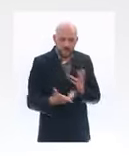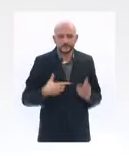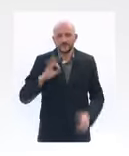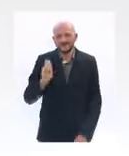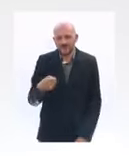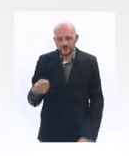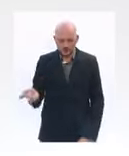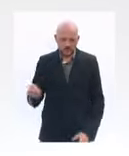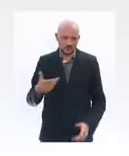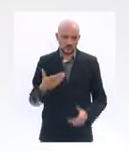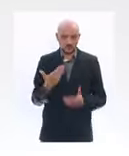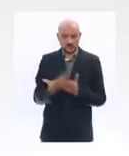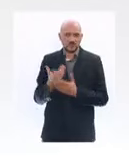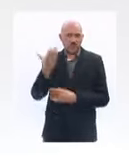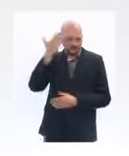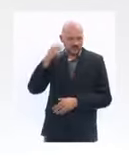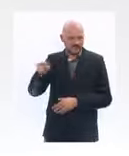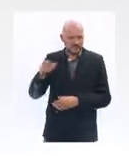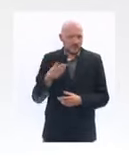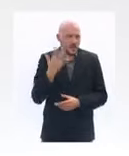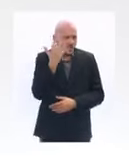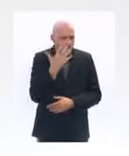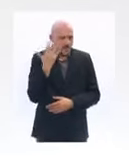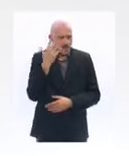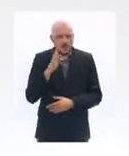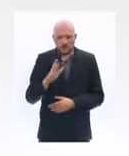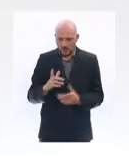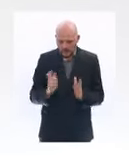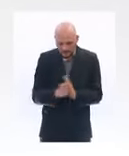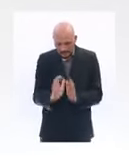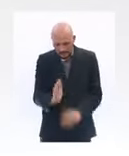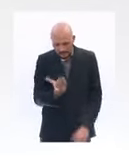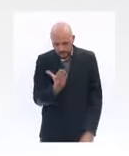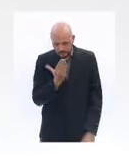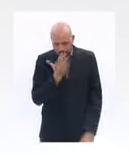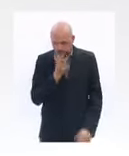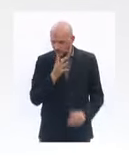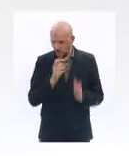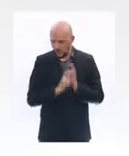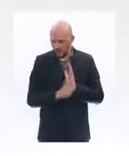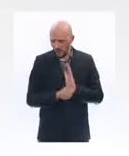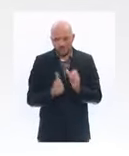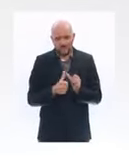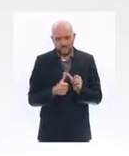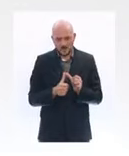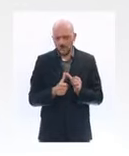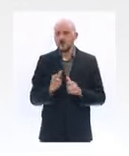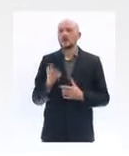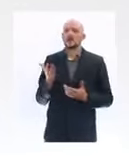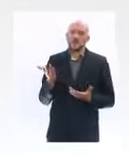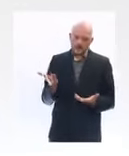voulons répondre à cette angoisse de l'entrepreneur qui voit arriver l'échéance et qui se dit je ne vais pas pouvoir rembourser. Eh bien, il pourra